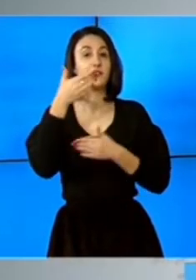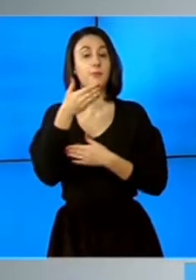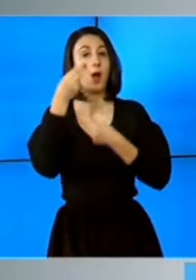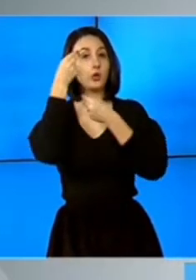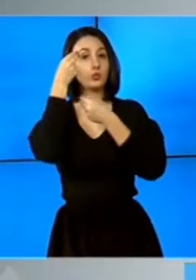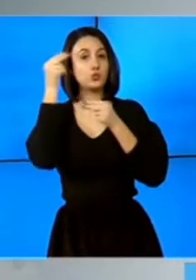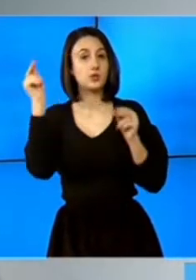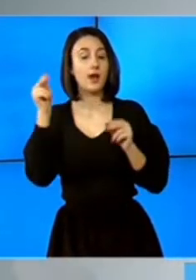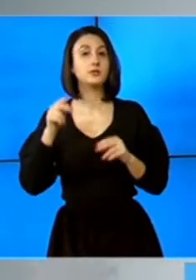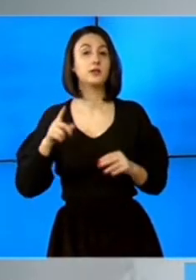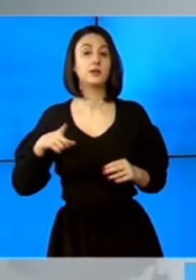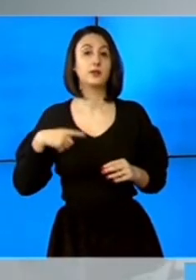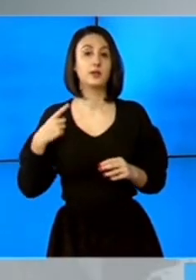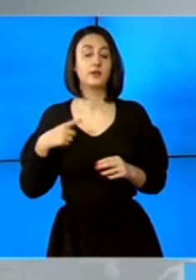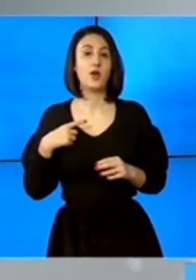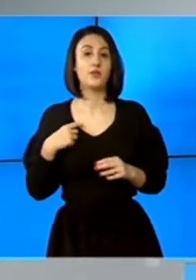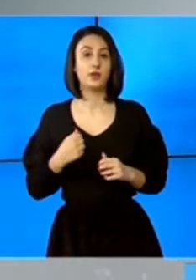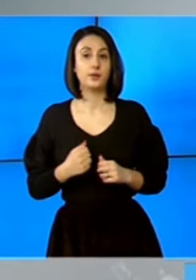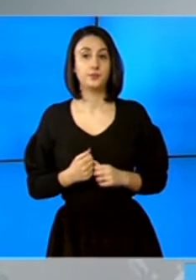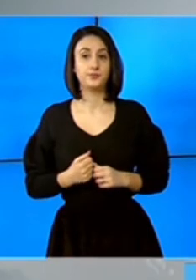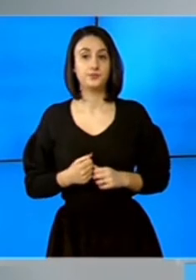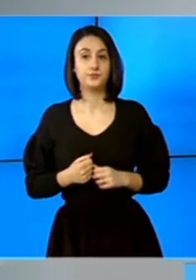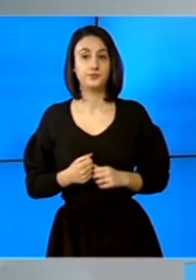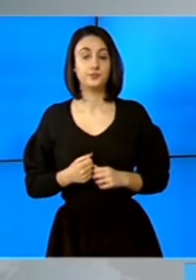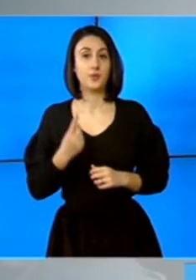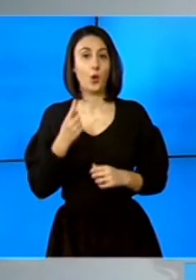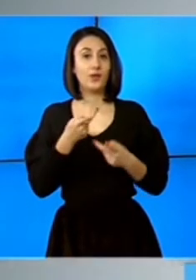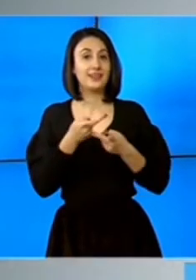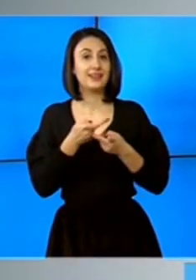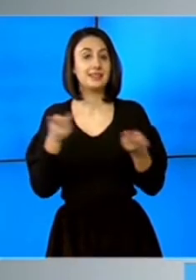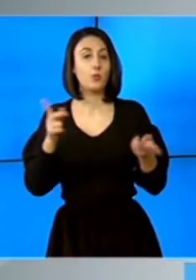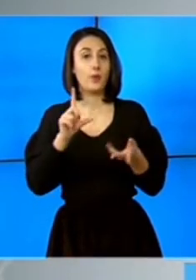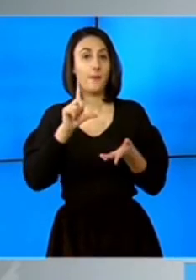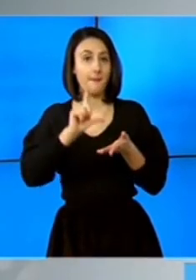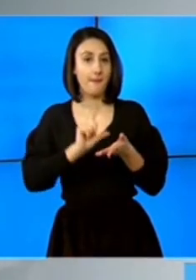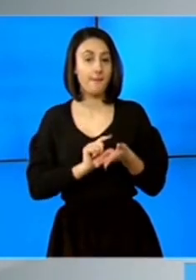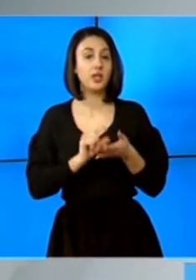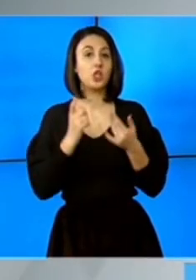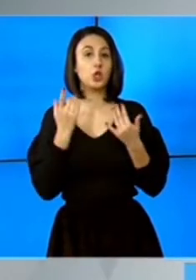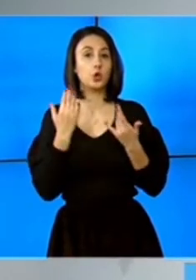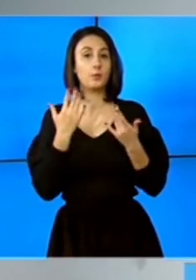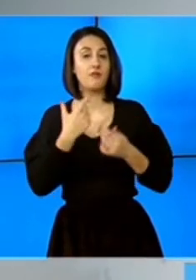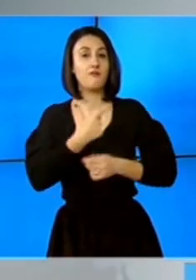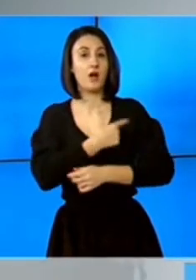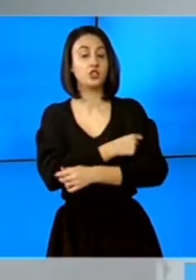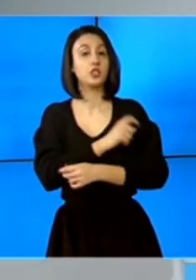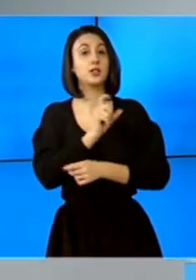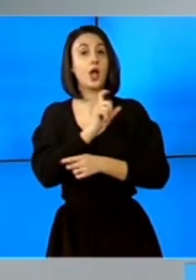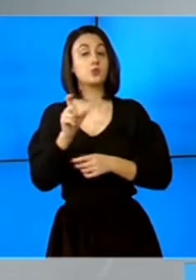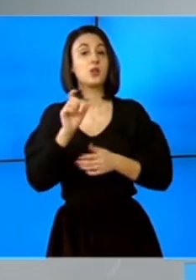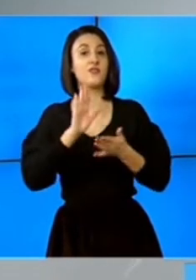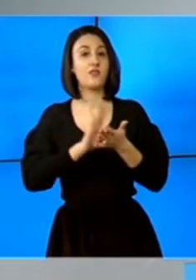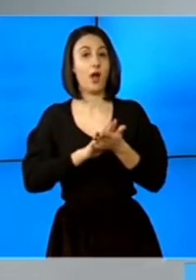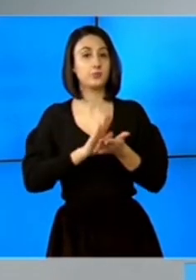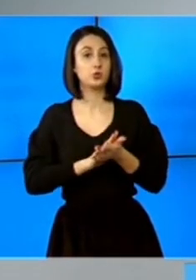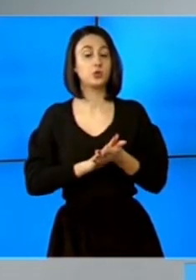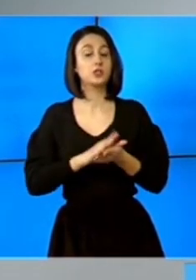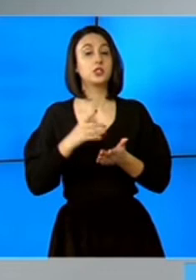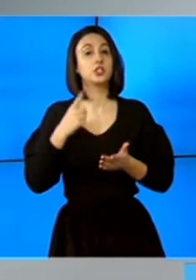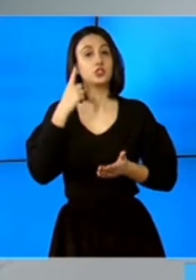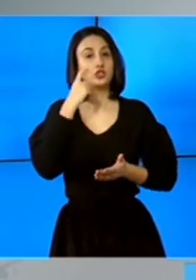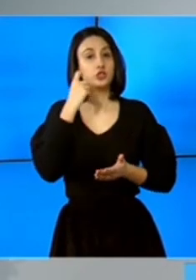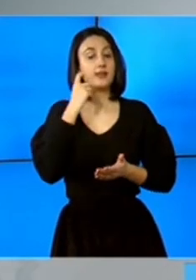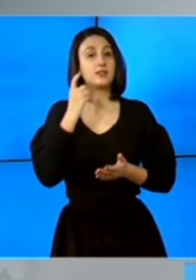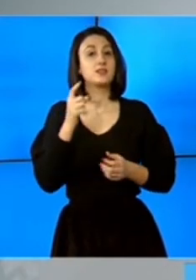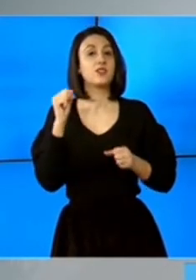va fi o distribuire mai mică a numărului de vaccinuri din cauza faptului că încearcă